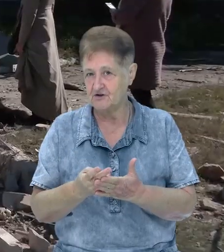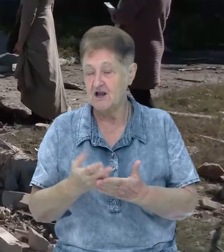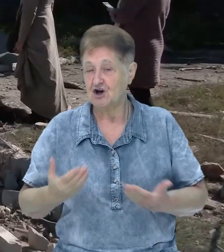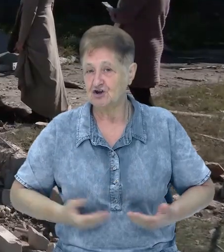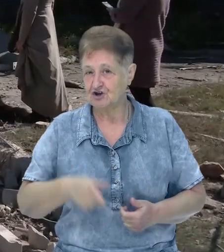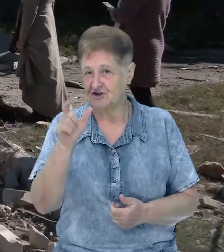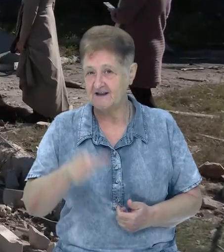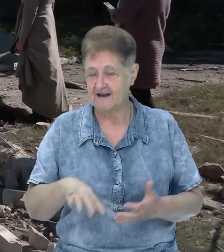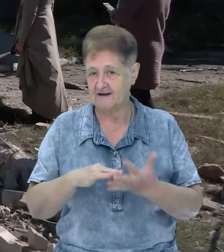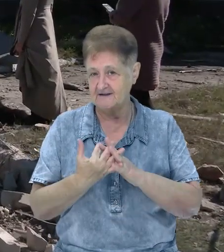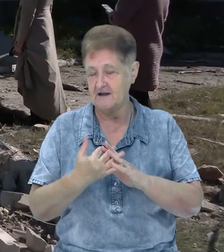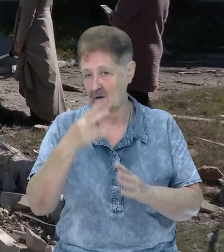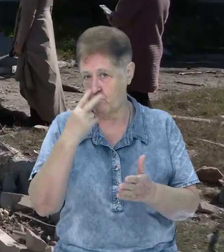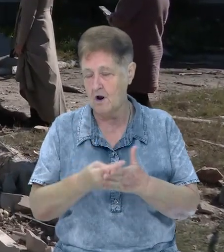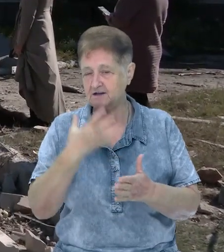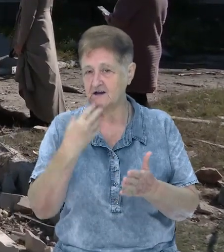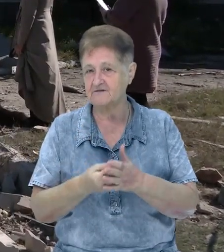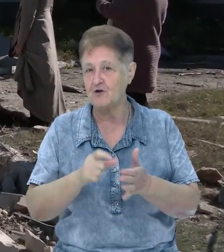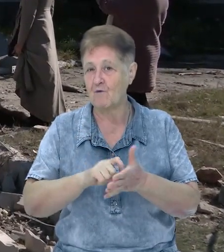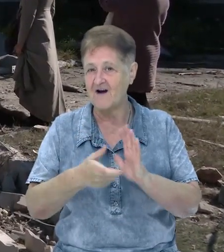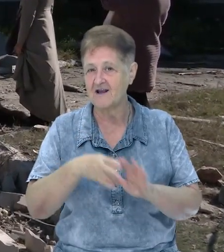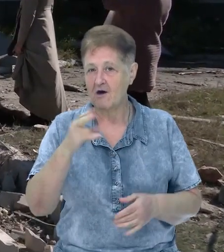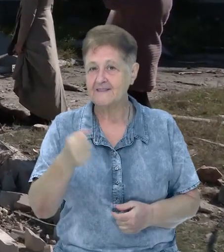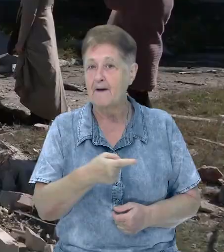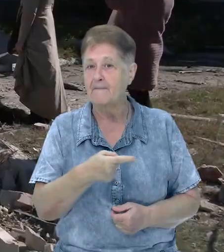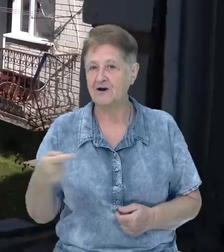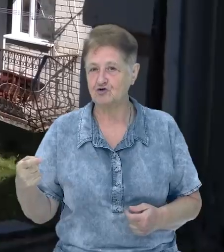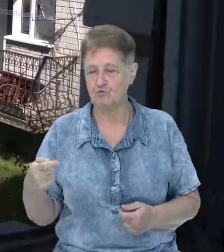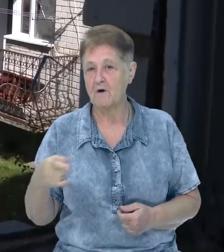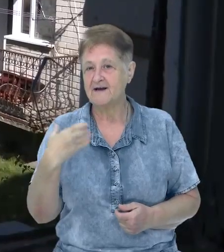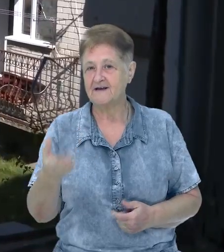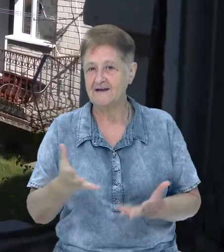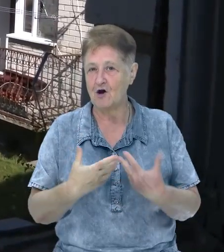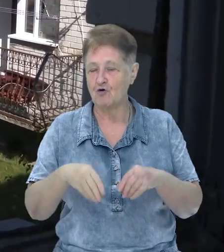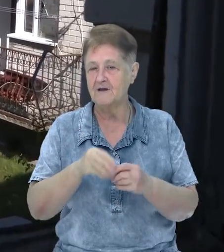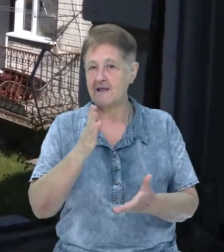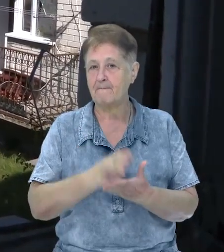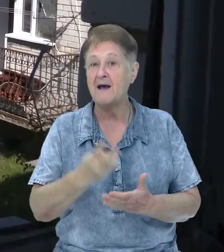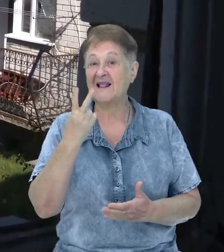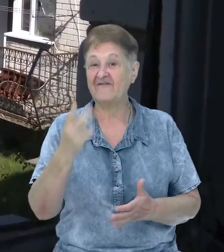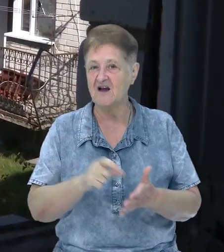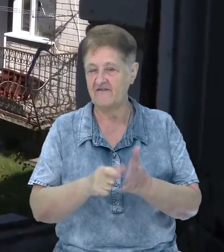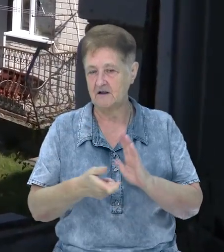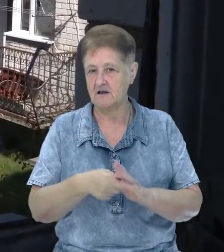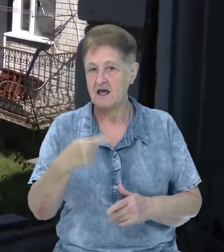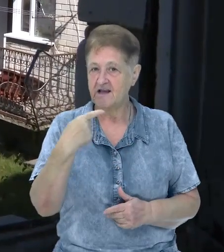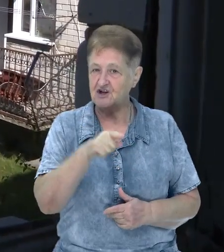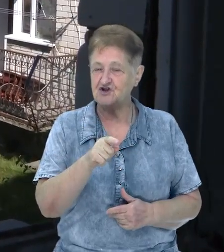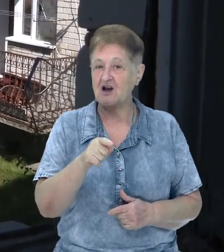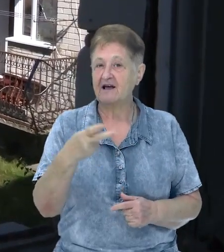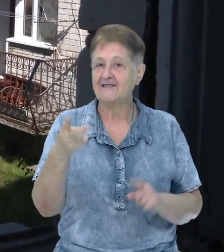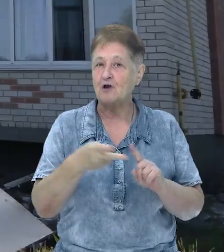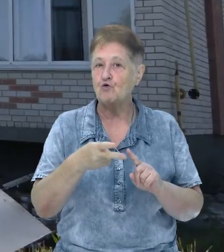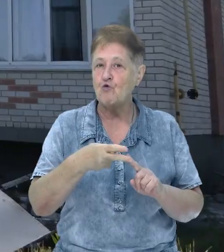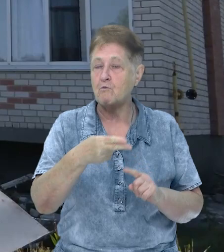Жителька Чайкиного Надія показує свою квартиру на першому поверсі будинку. Її родина має тут дві квартири. Інша на другому